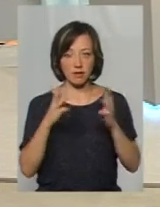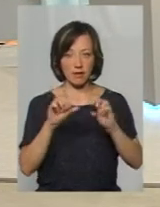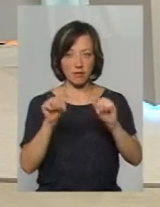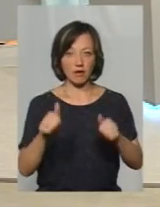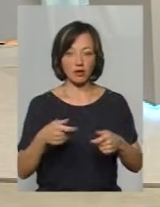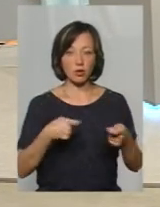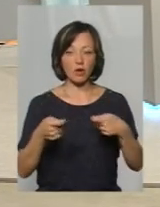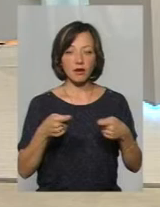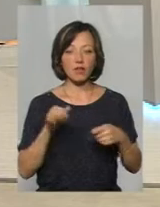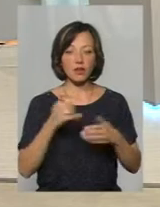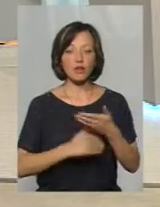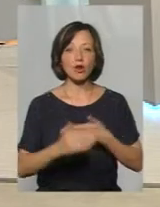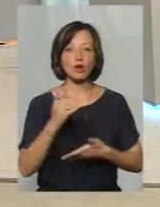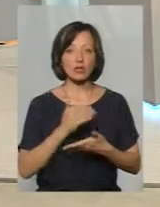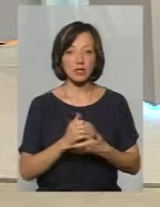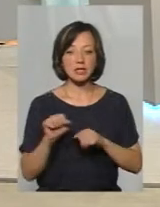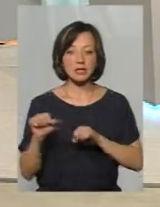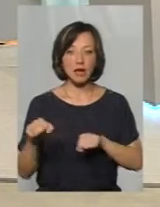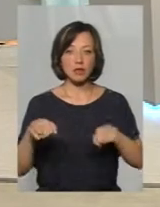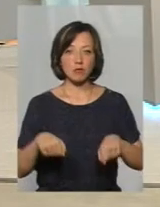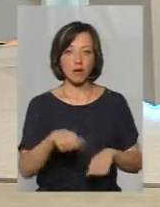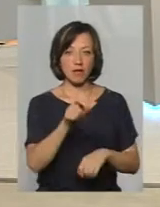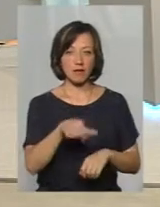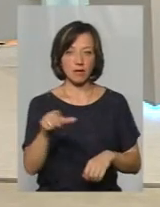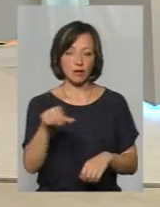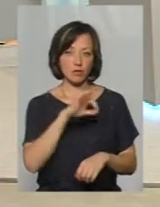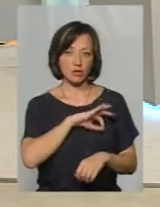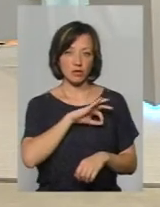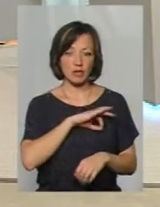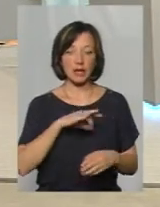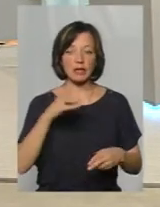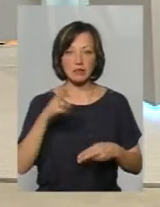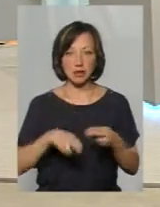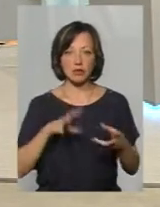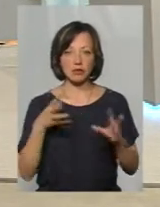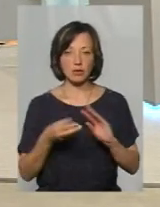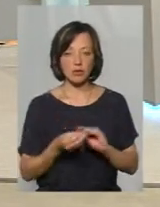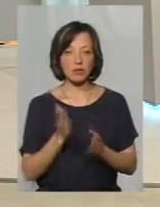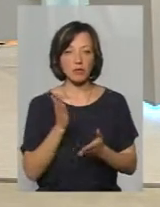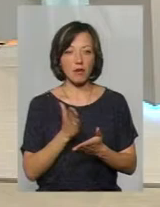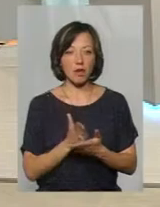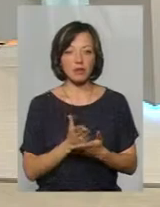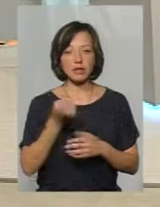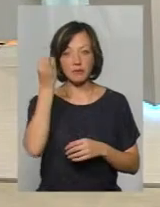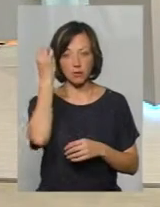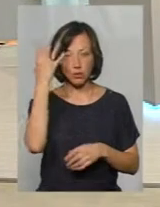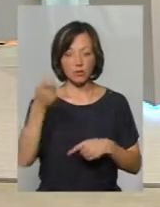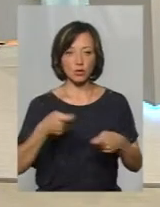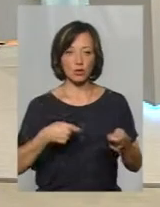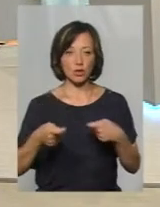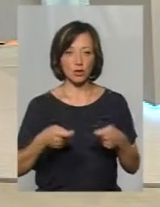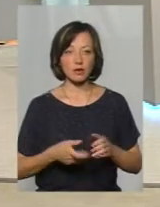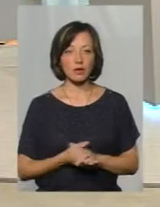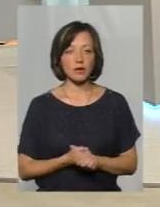і, врешті-решт, як захист прав споживачів, кінцевий результат ми матимемо цивілізовану торгівлю.